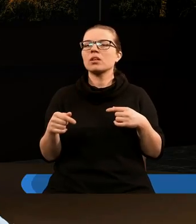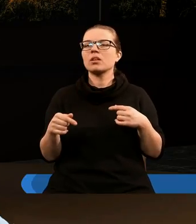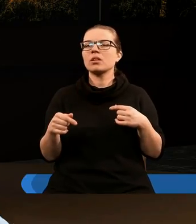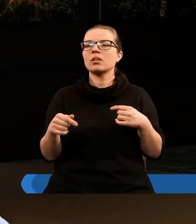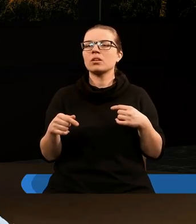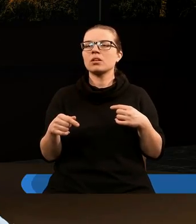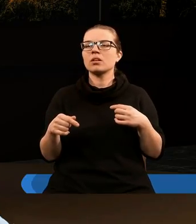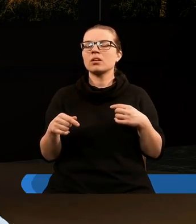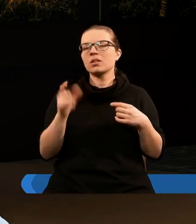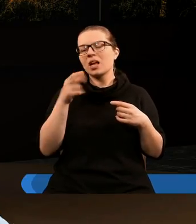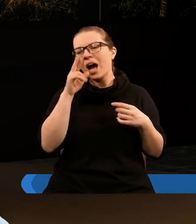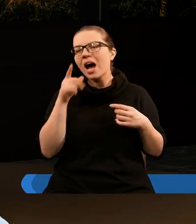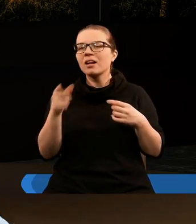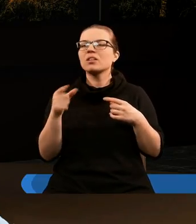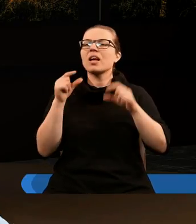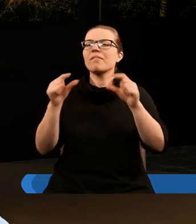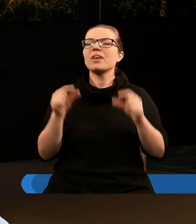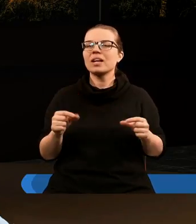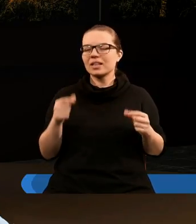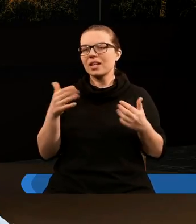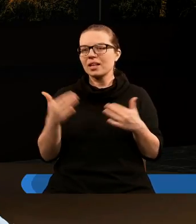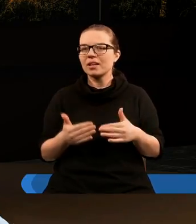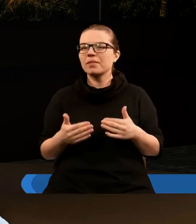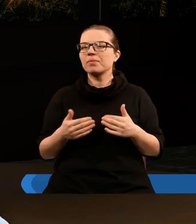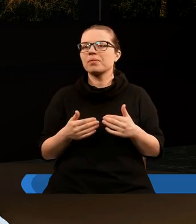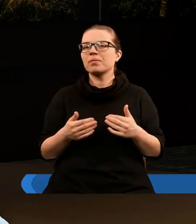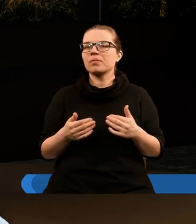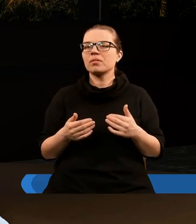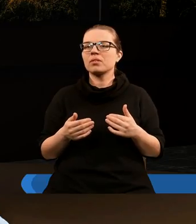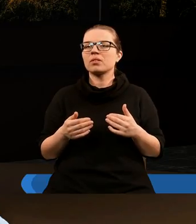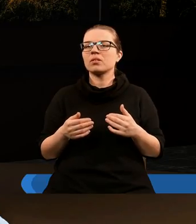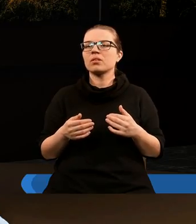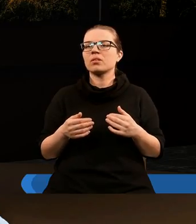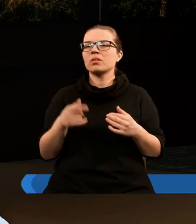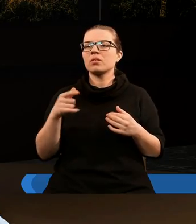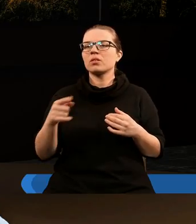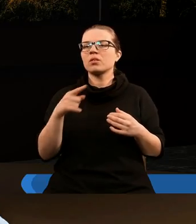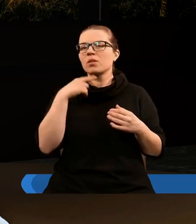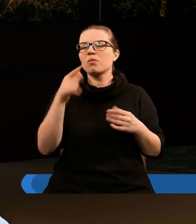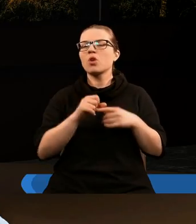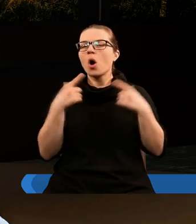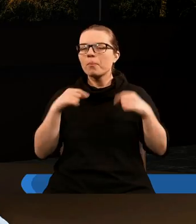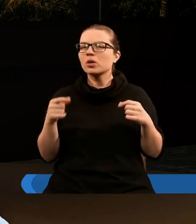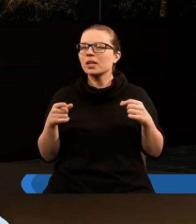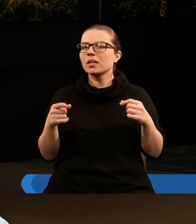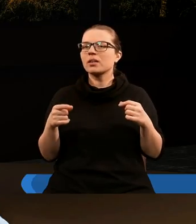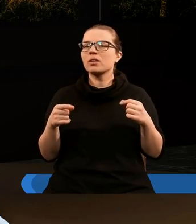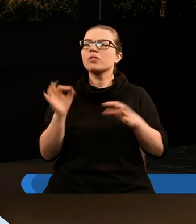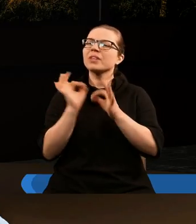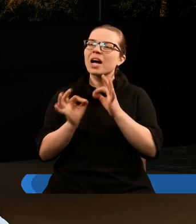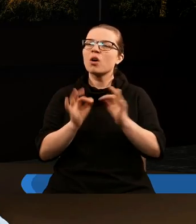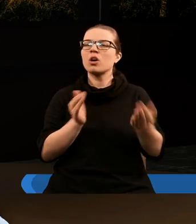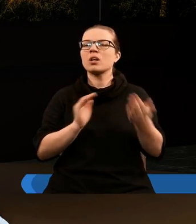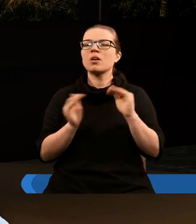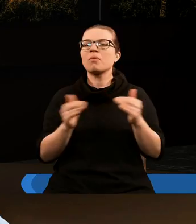powinniśmy tego traktować literalnie. Natomiast 144 to jest liczba 12 podniesiona do potęgi. Ta liczba, którą w jakiś szczególny